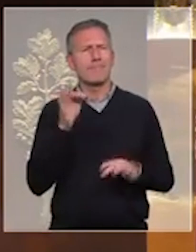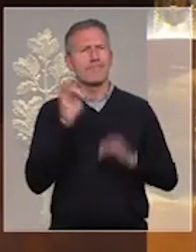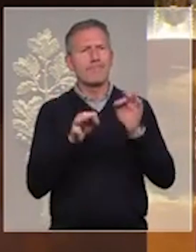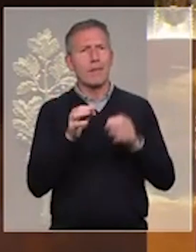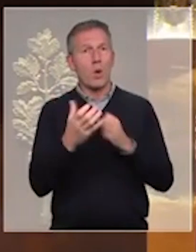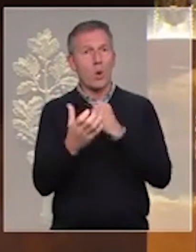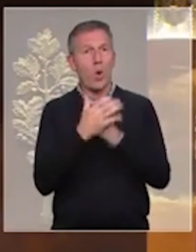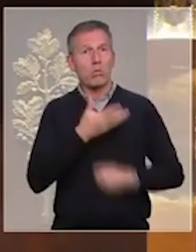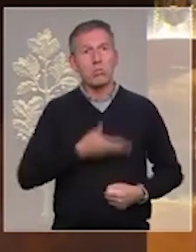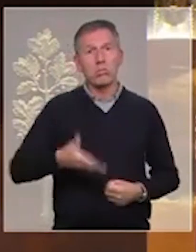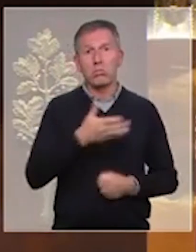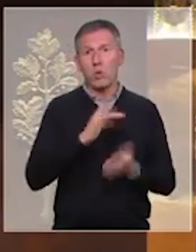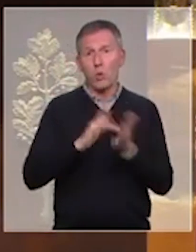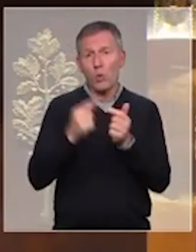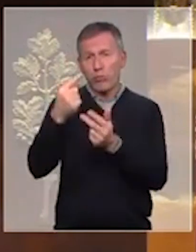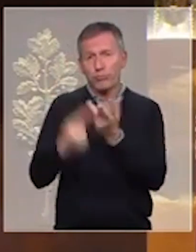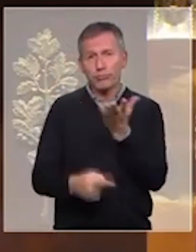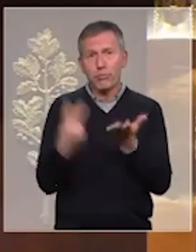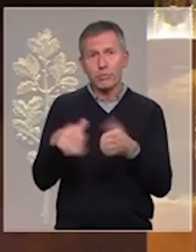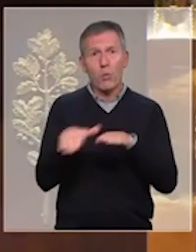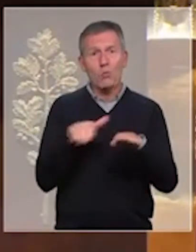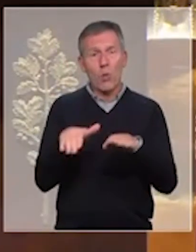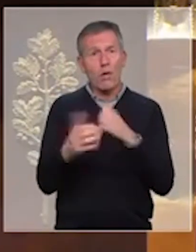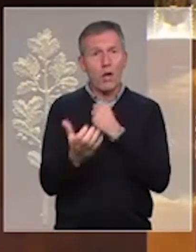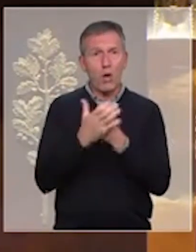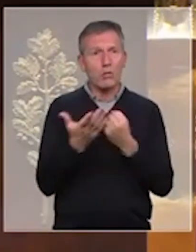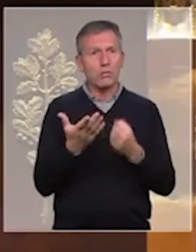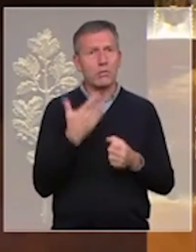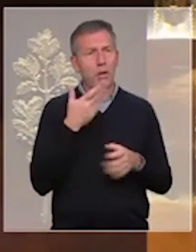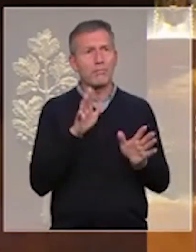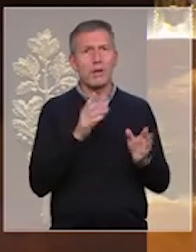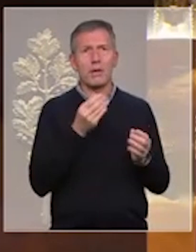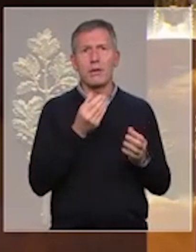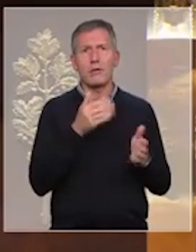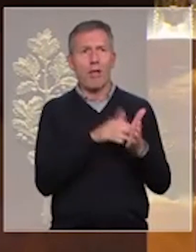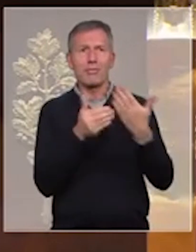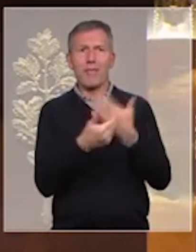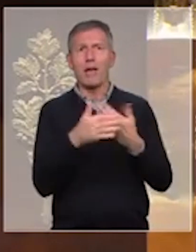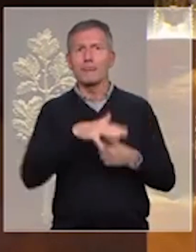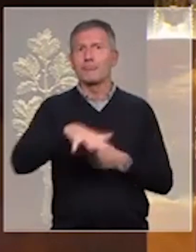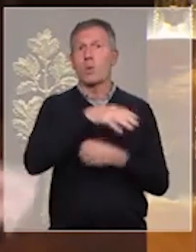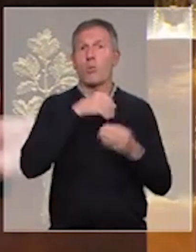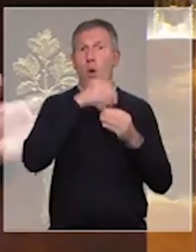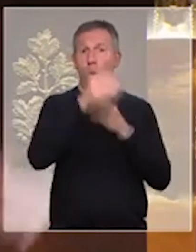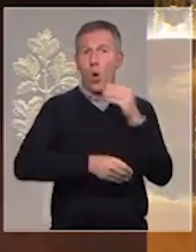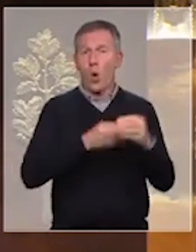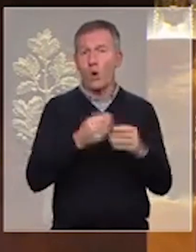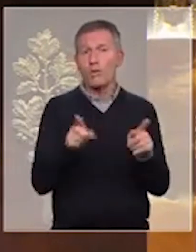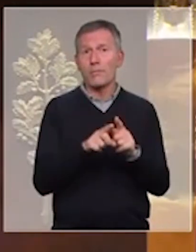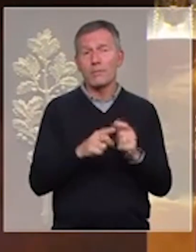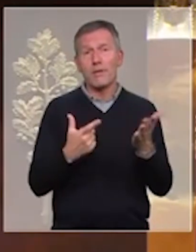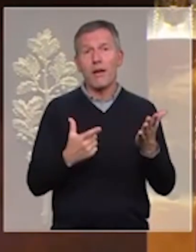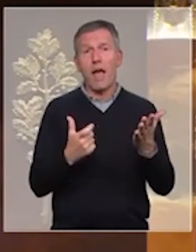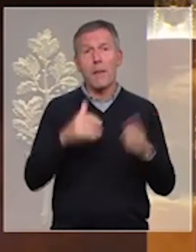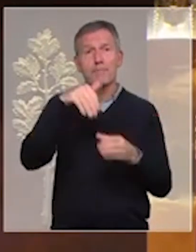l'ensemble des arsenaux dont elle dispose. Elle fait chanter le monde d'utiliser les